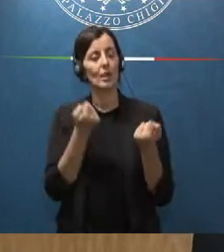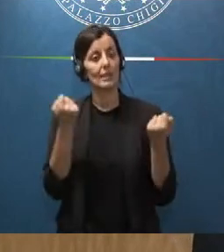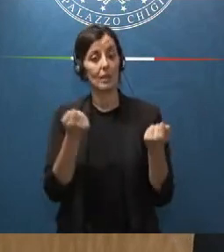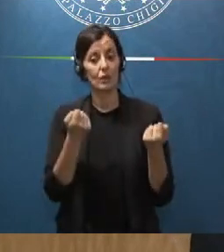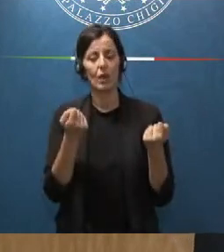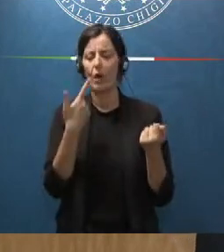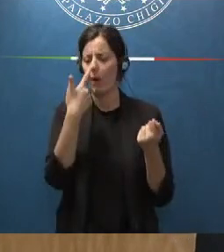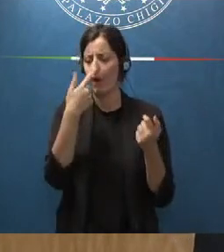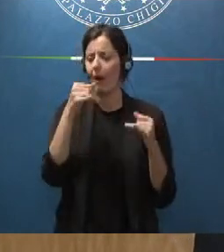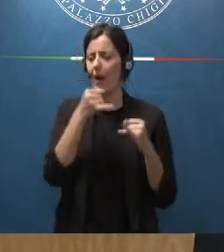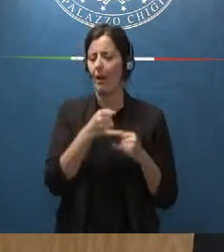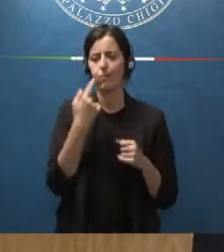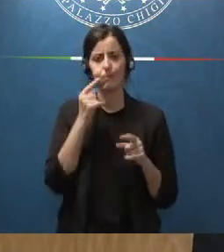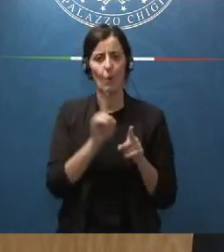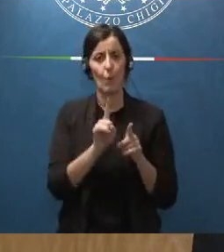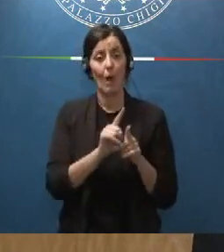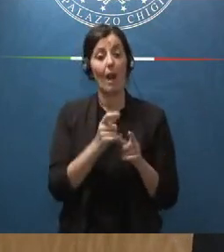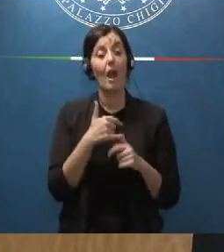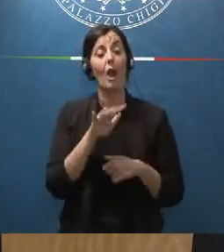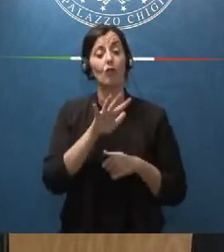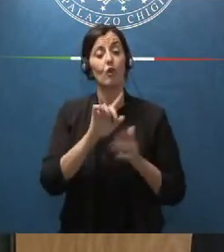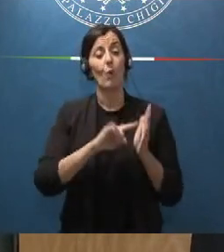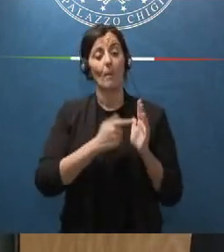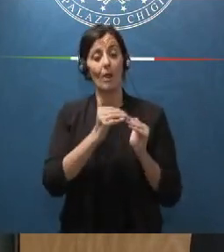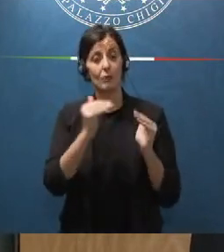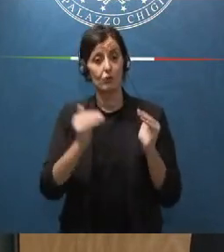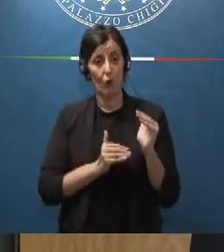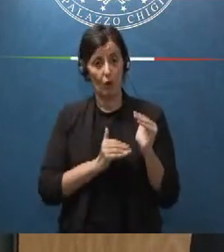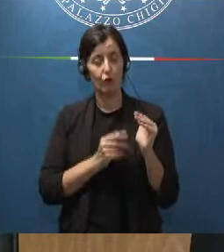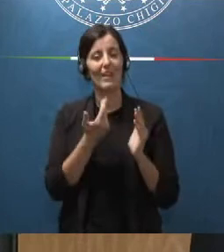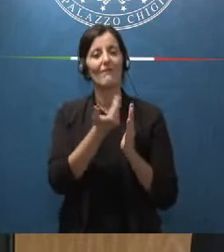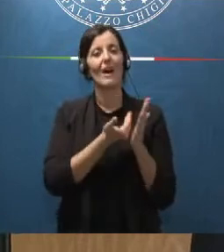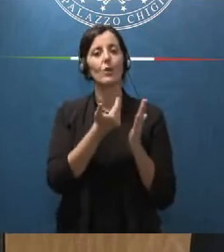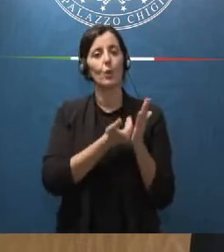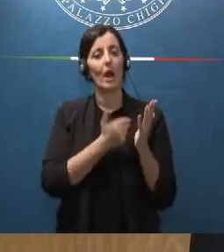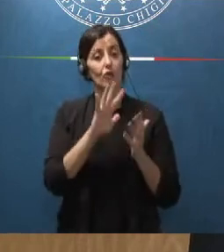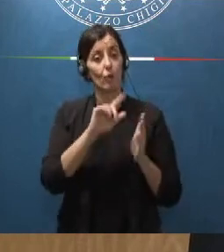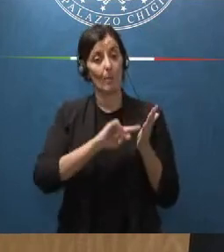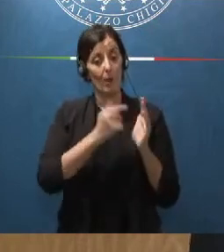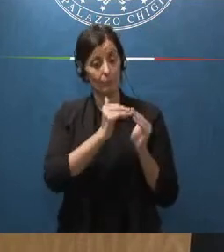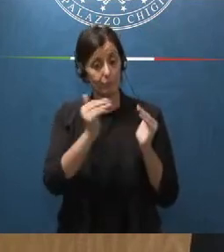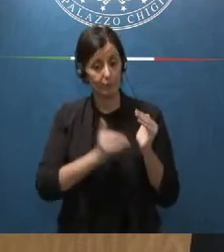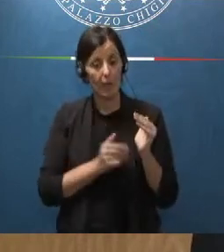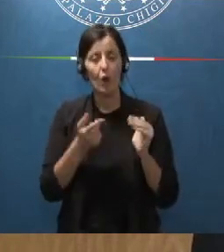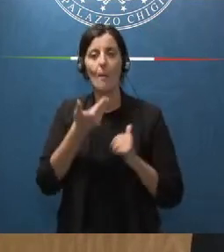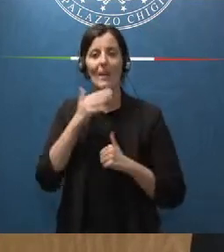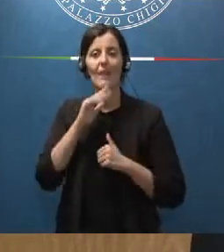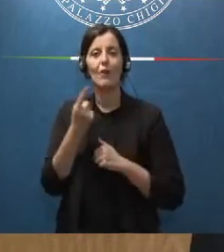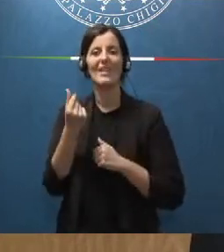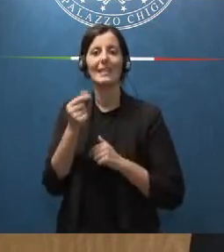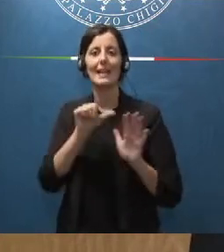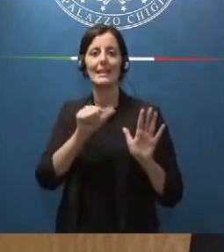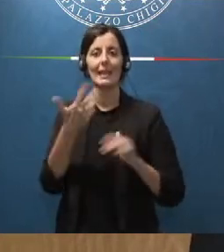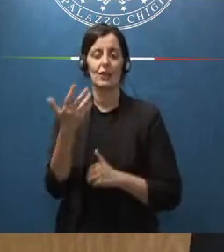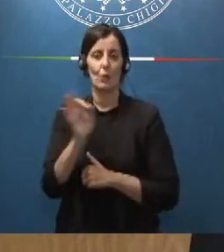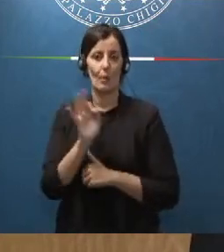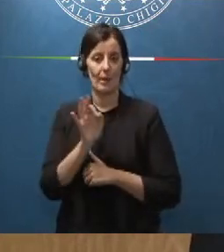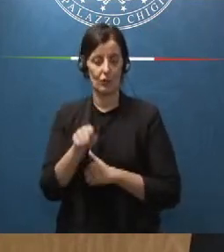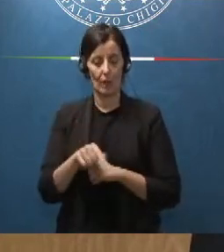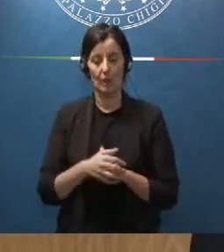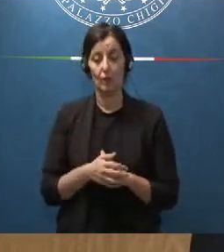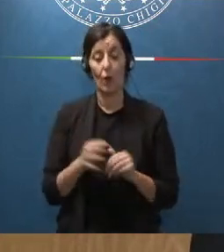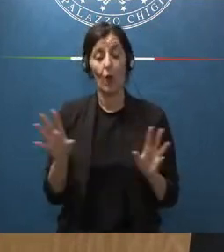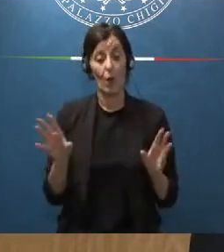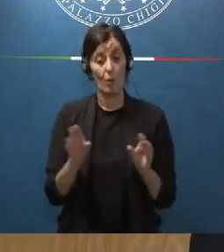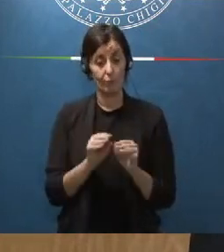medesime caratteristiche ovvero sotto i 5 milioni di fatturato delle realtà e con un beneficio fiscale del 65% questa